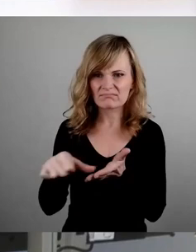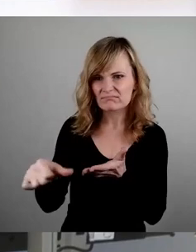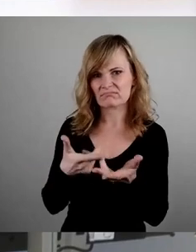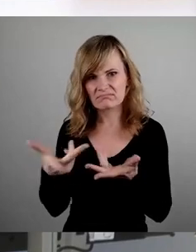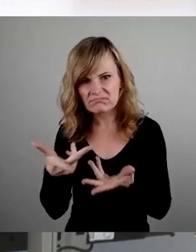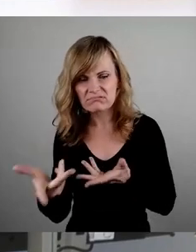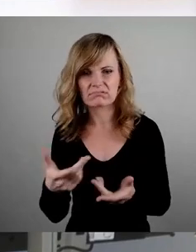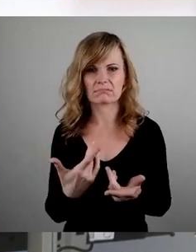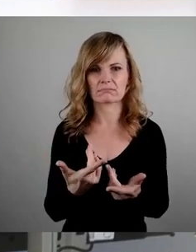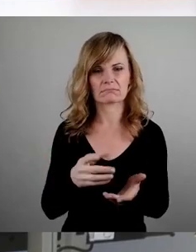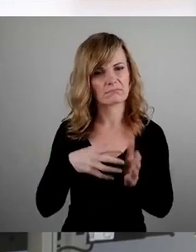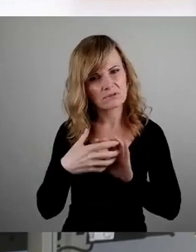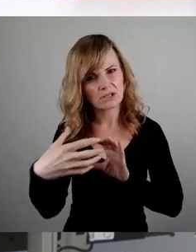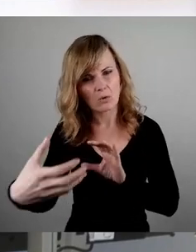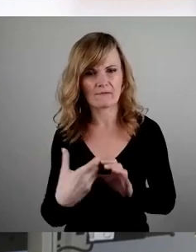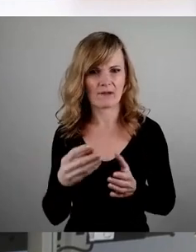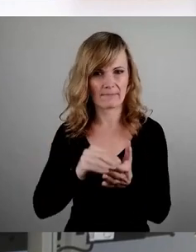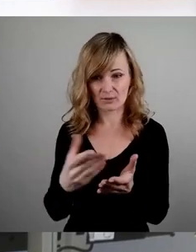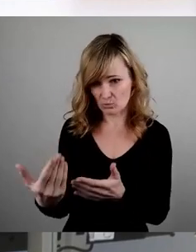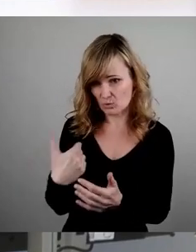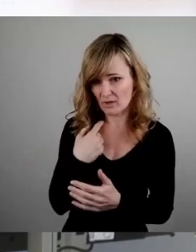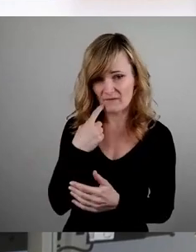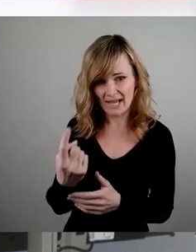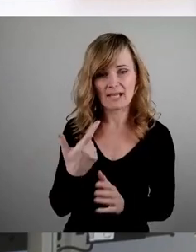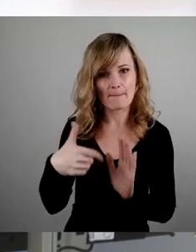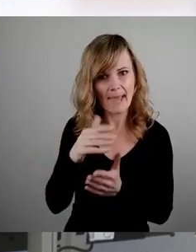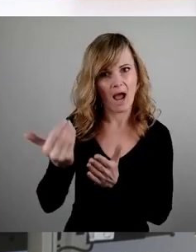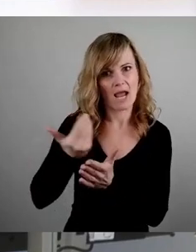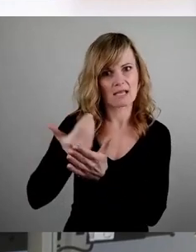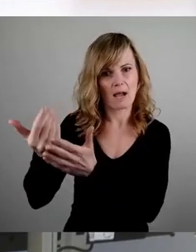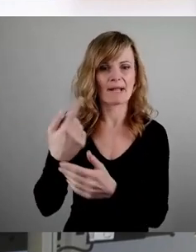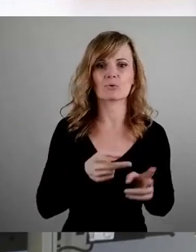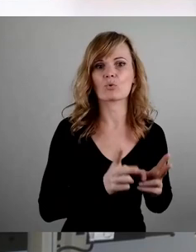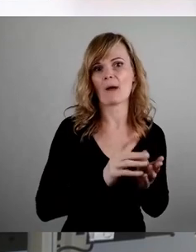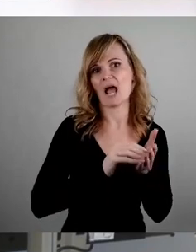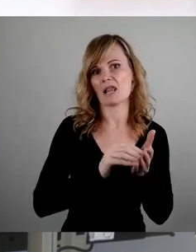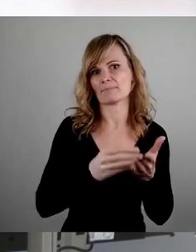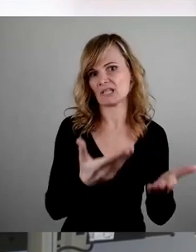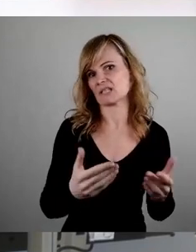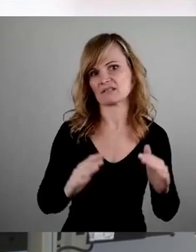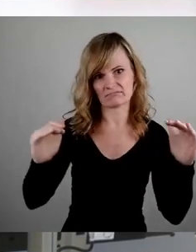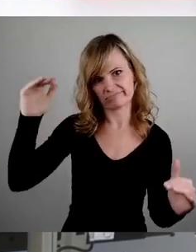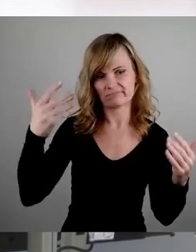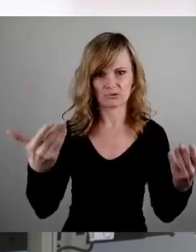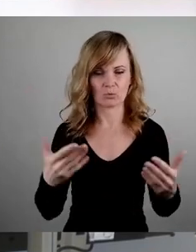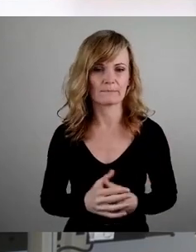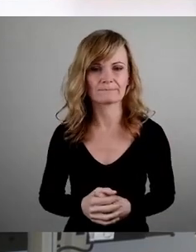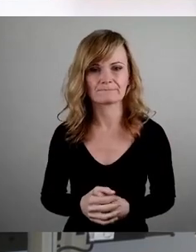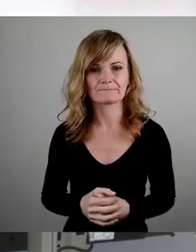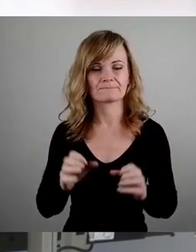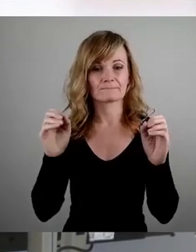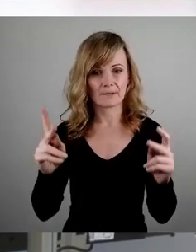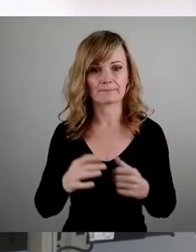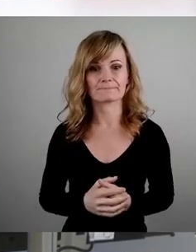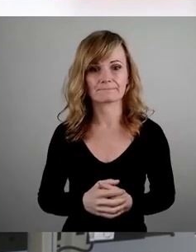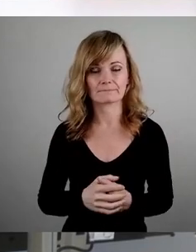natürlich, es wurde gesagt, deutlich mehr Geld zu machen ist, als durch normale Wohnraumvermietungen. Okay, nun haben wir